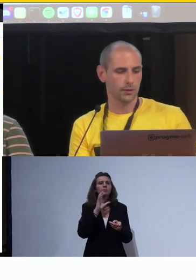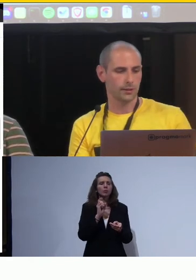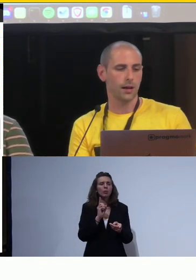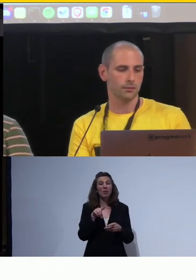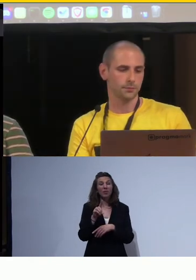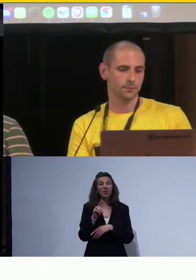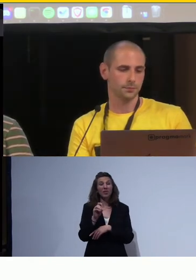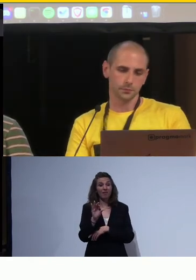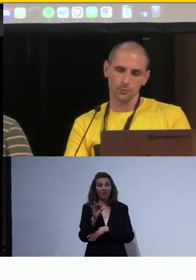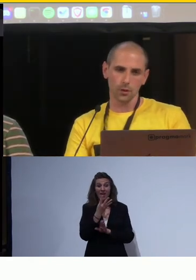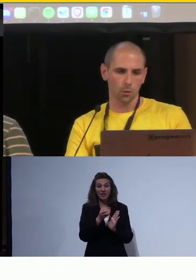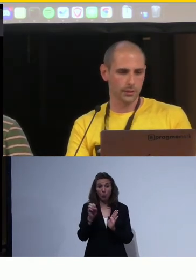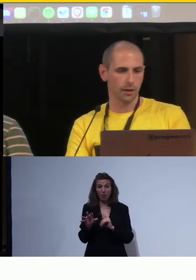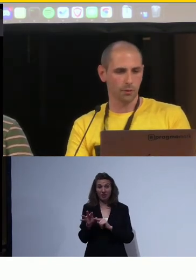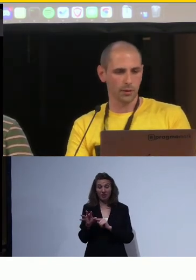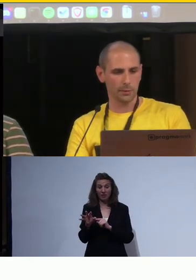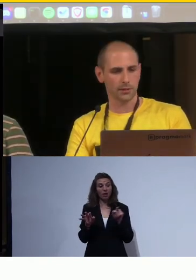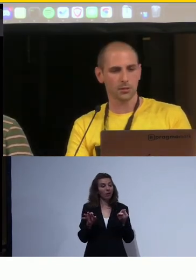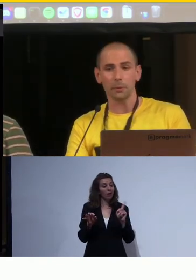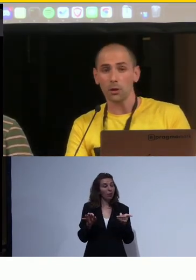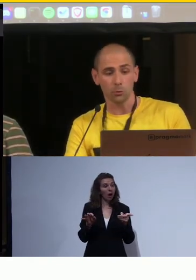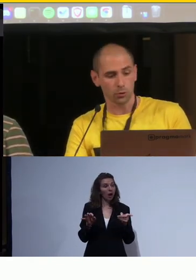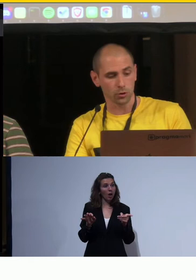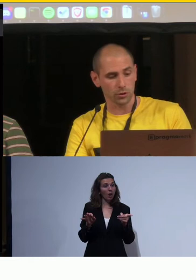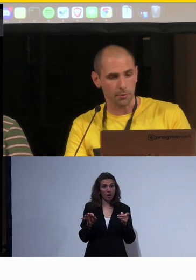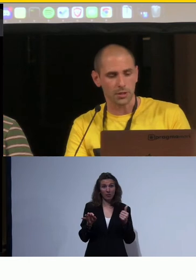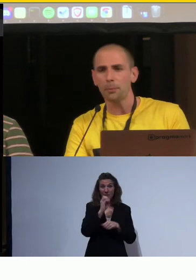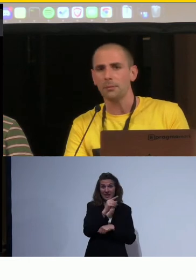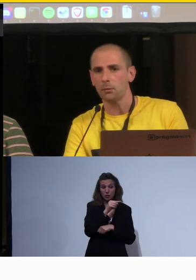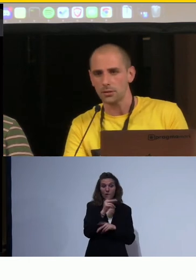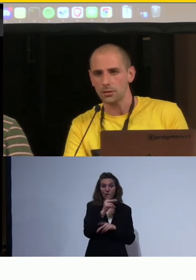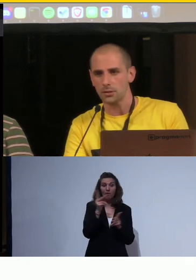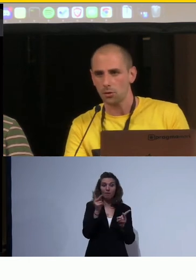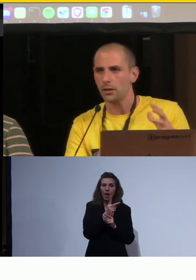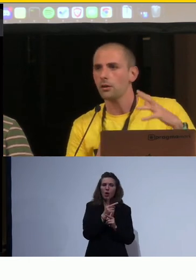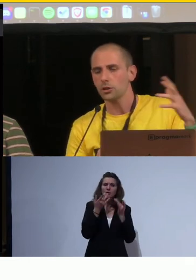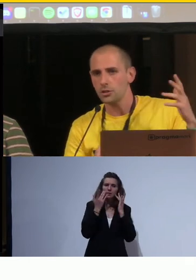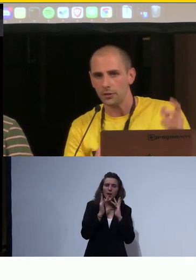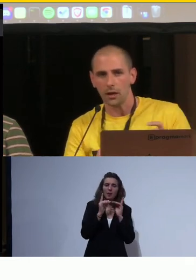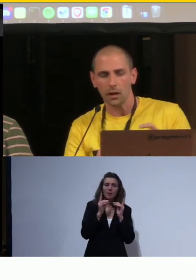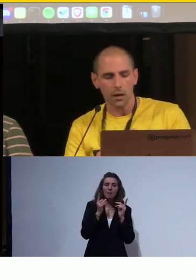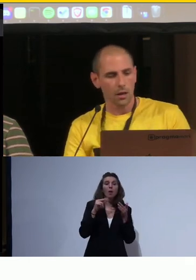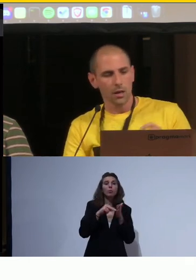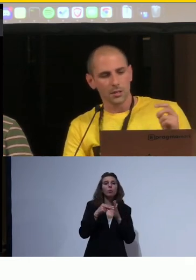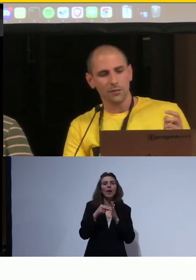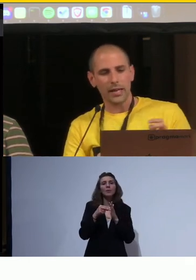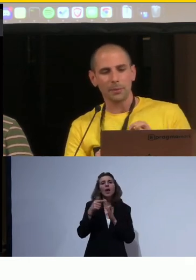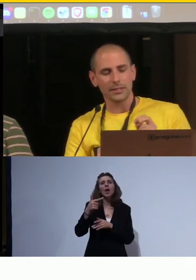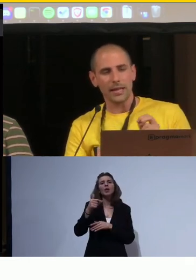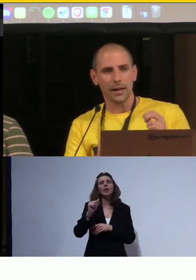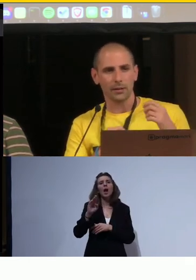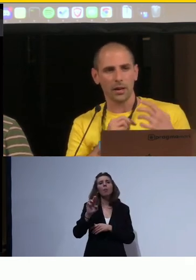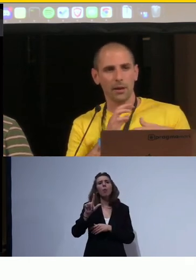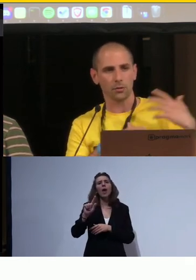da questa presentazione, per quanto molto semplice, ha problemi di tabulazione. Cosa significa? Significa